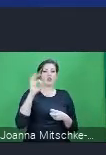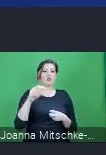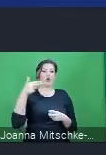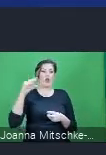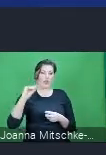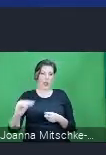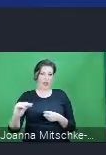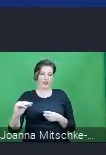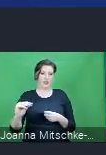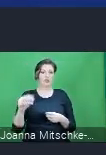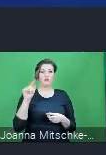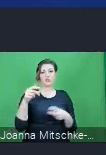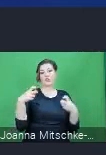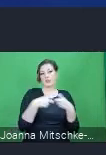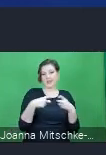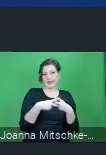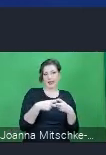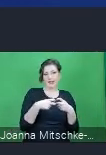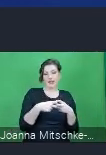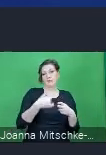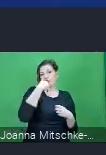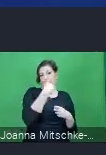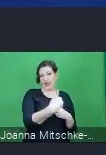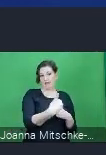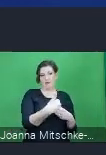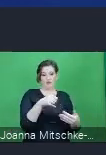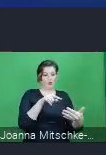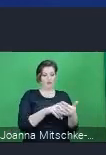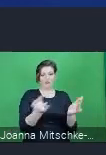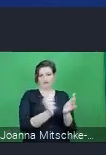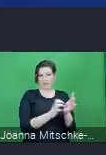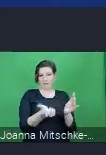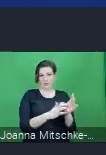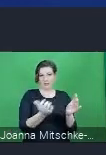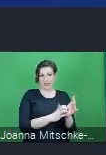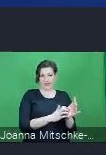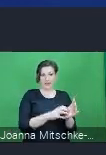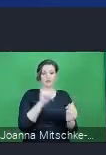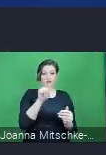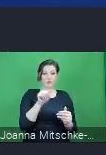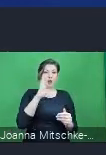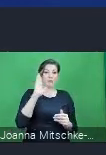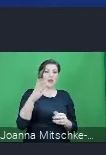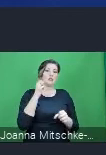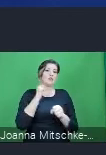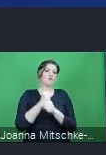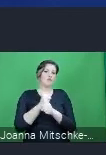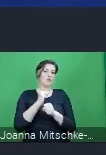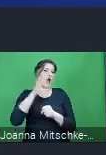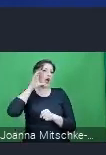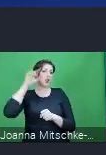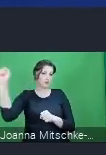zarówno w postaci webowej, jak i mobilnej, przeznaczone głównie dla pracowników administracji samorządowej, ale również